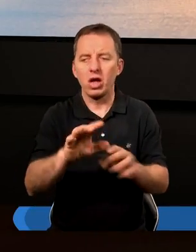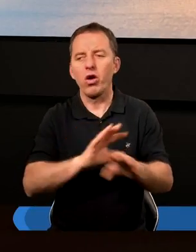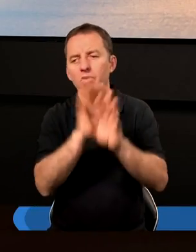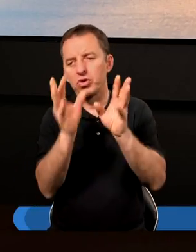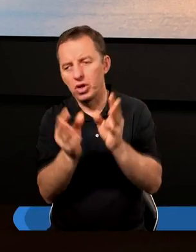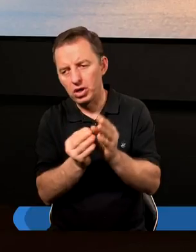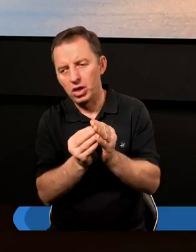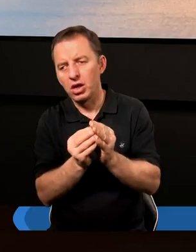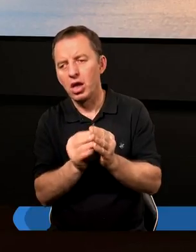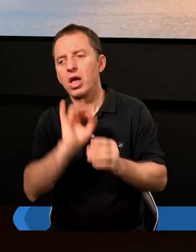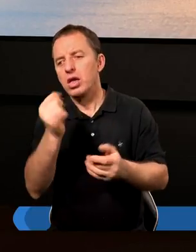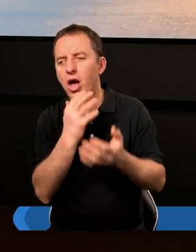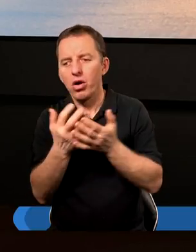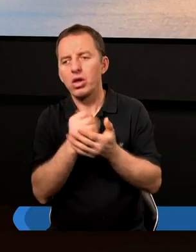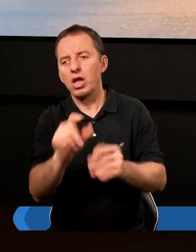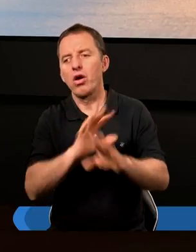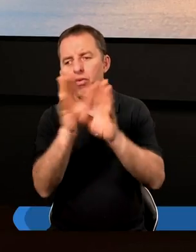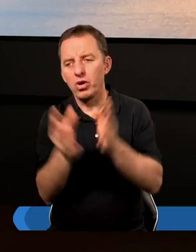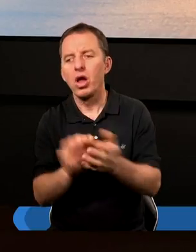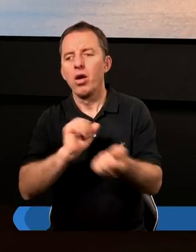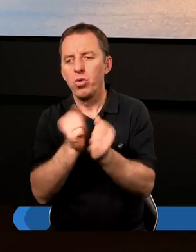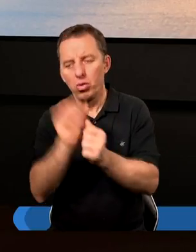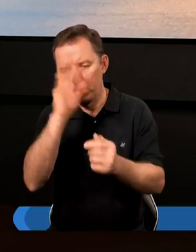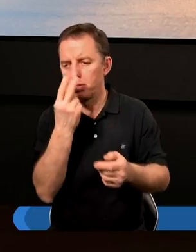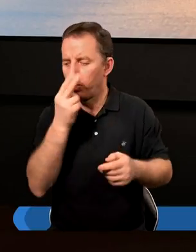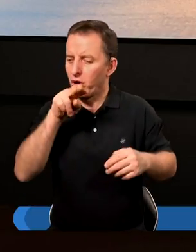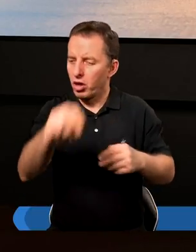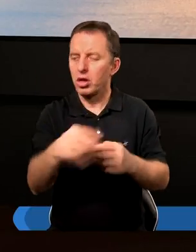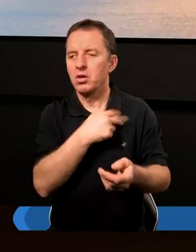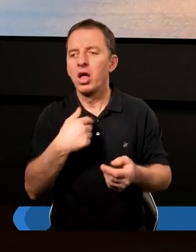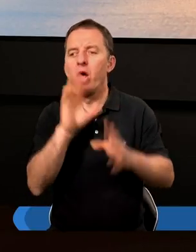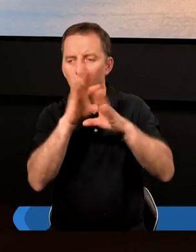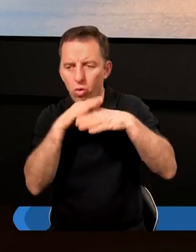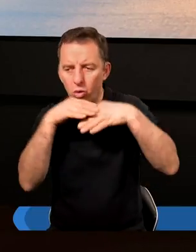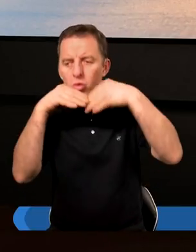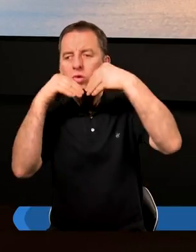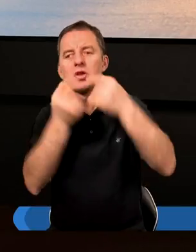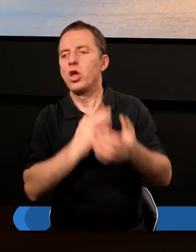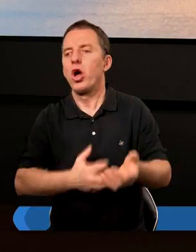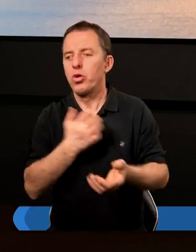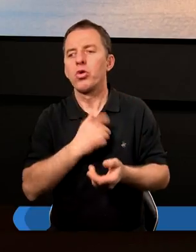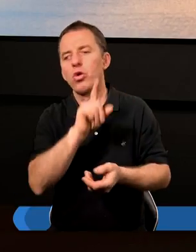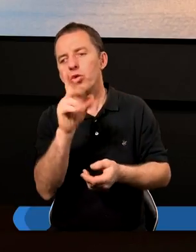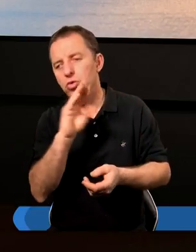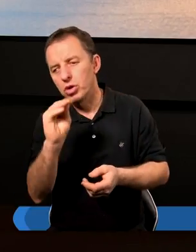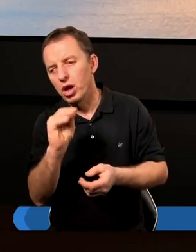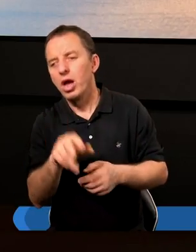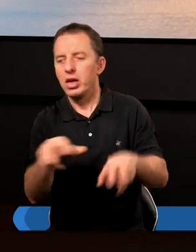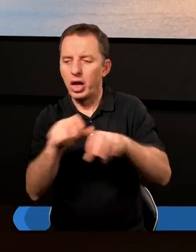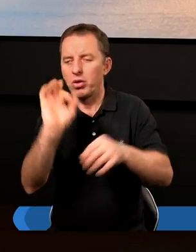wszystkiego. No właśnie, jak korzystać z tego wszystkiego, żeby Bóg spoglądał na nas i się do nas uśmiechał i nie czuł, że